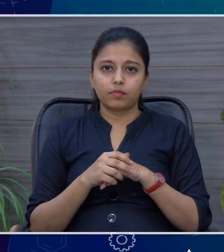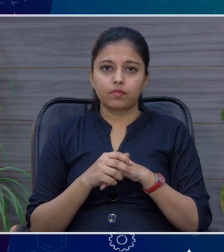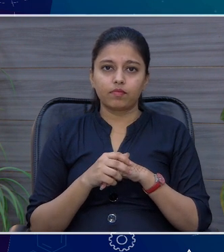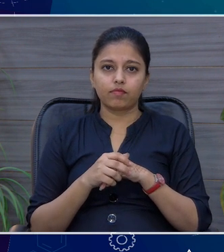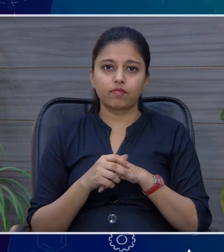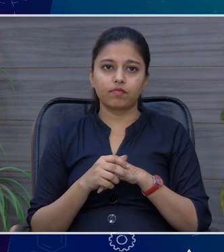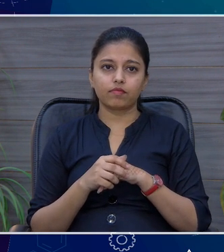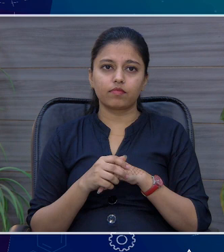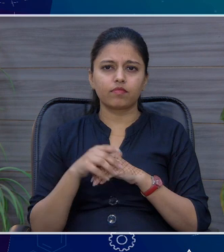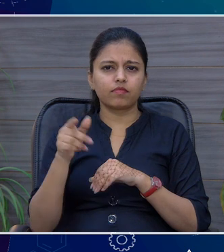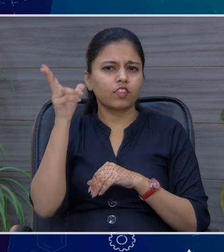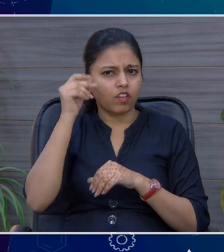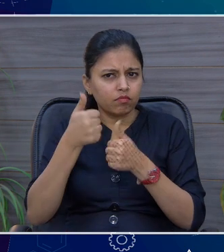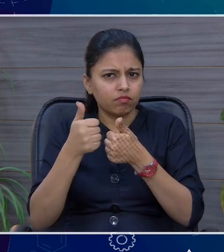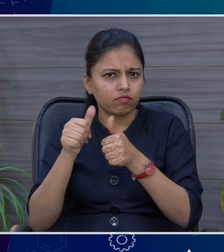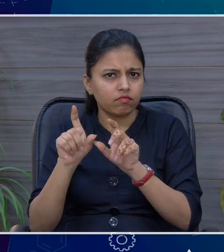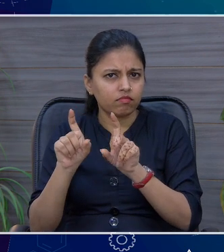आपको मेरी आवाज मिल रहे है शुभांग जी?